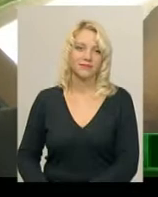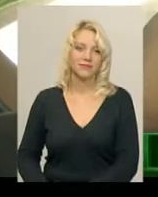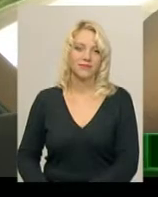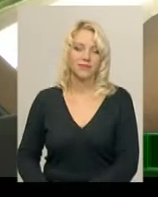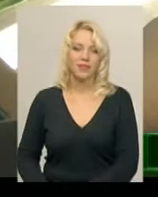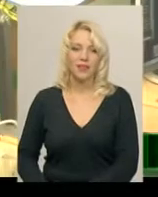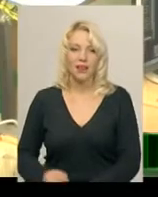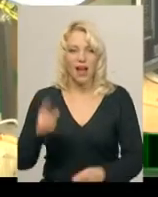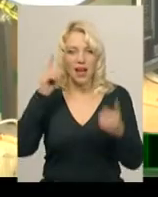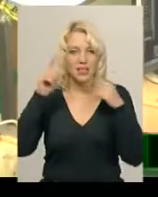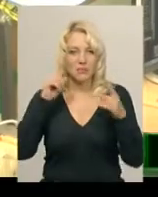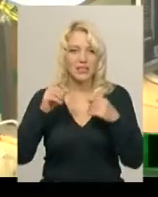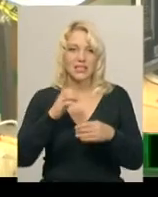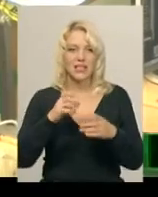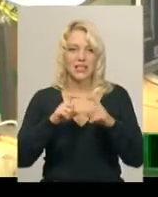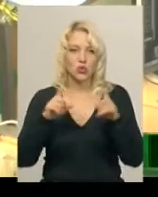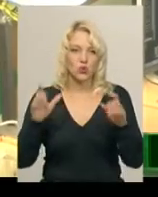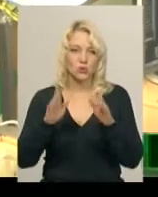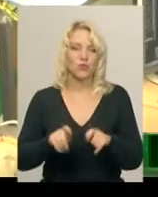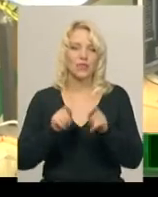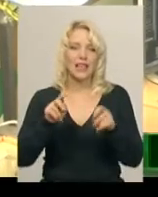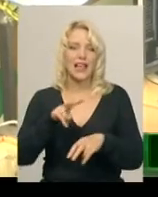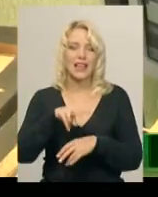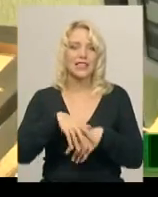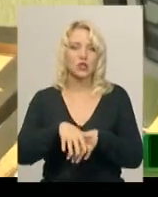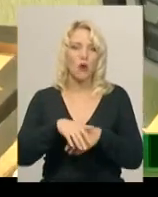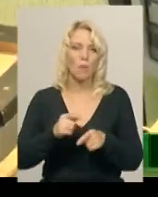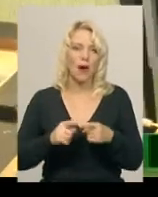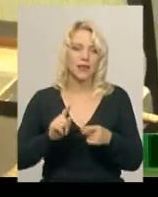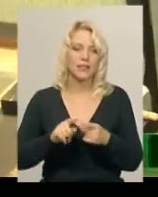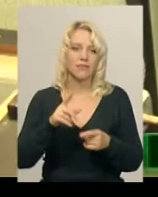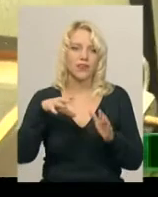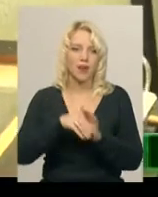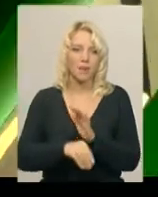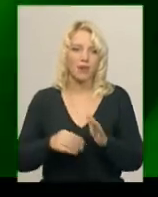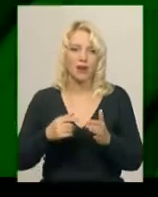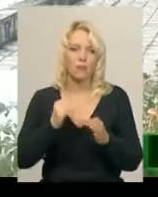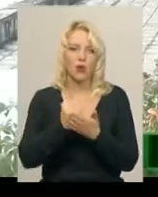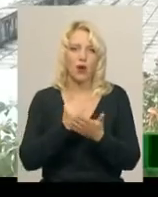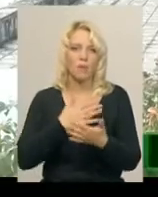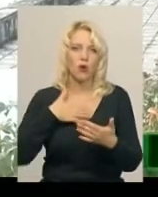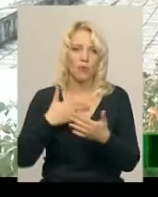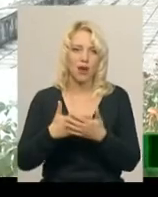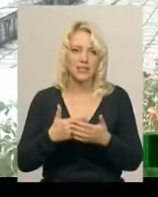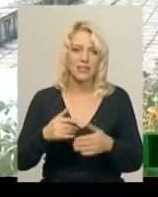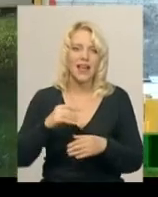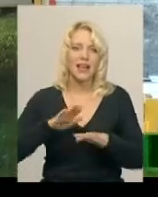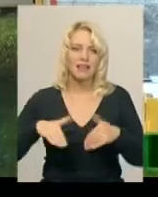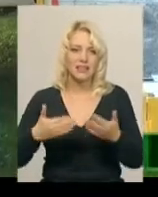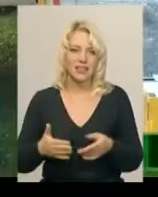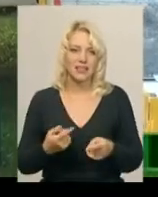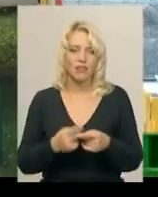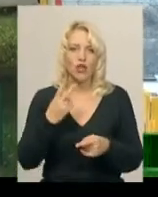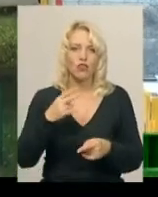Анімаційну студію відкриють у листопаді у Хмельницькому в рамках проєкту міської ради «Громадська ініціатива». Двотонні антивандальні